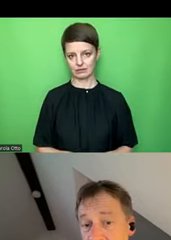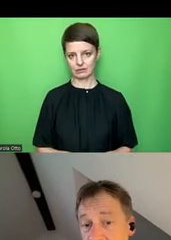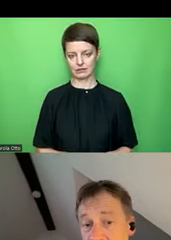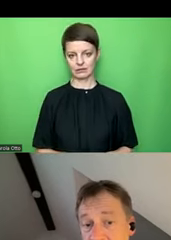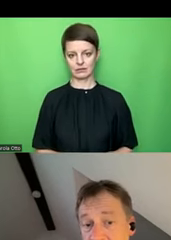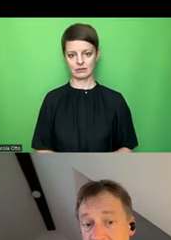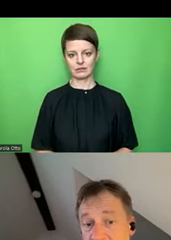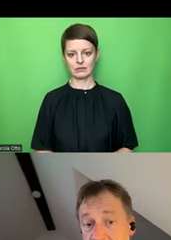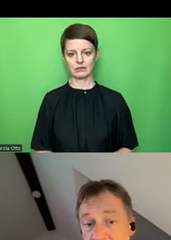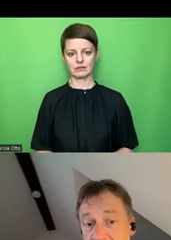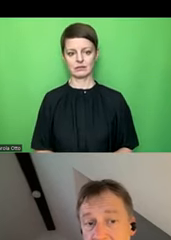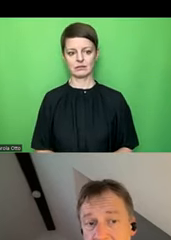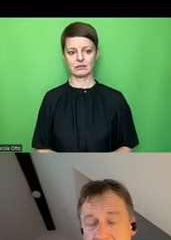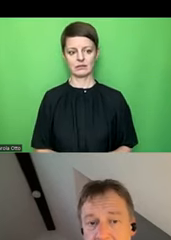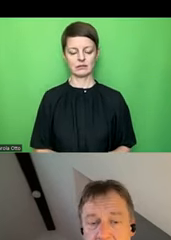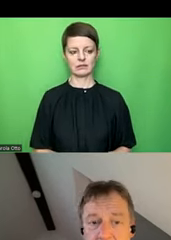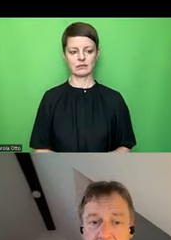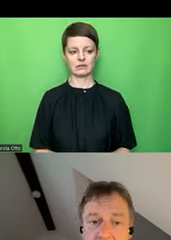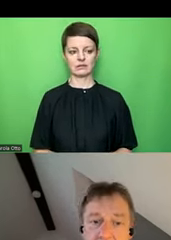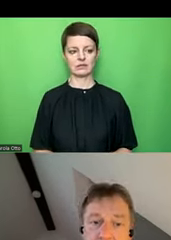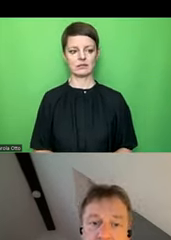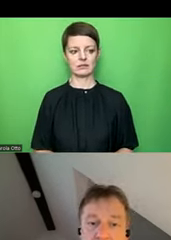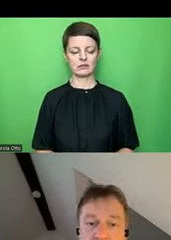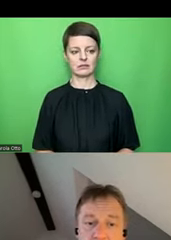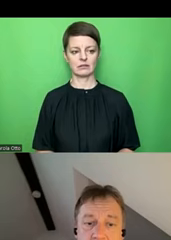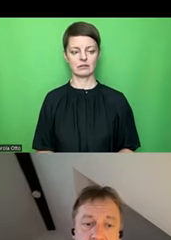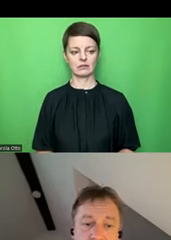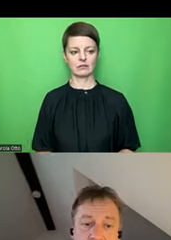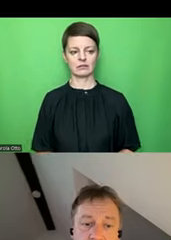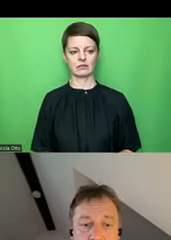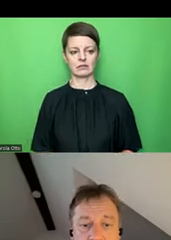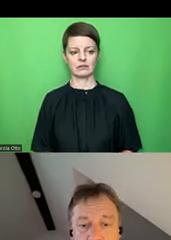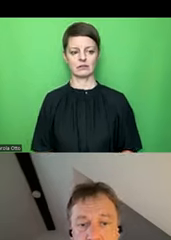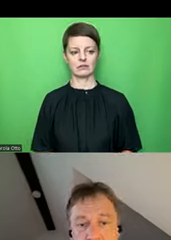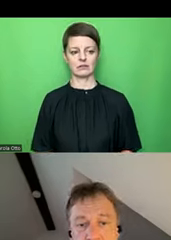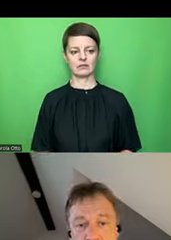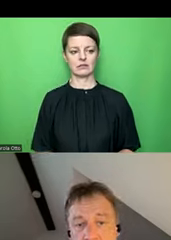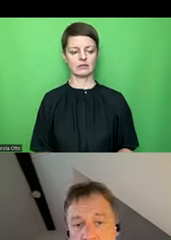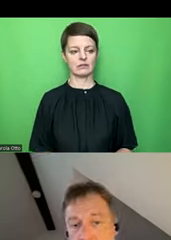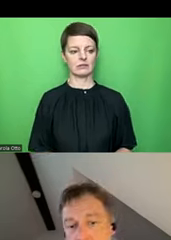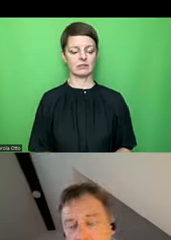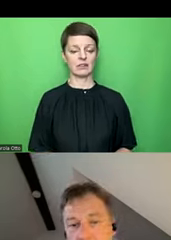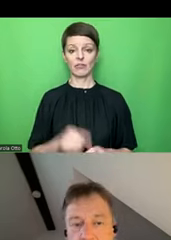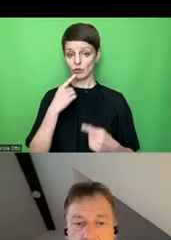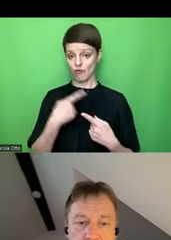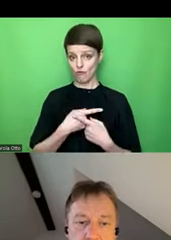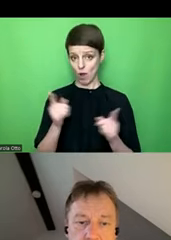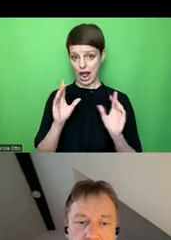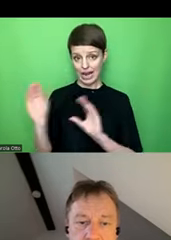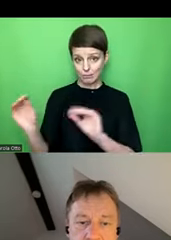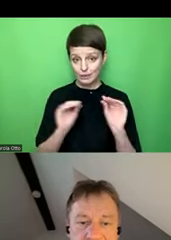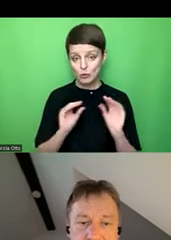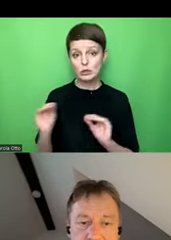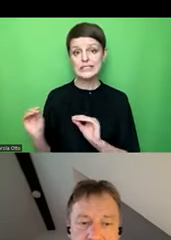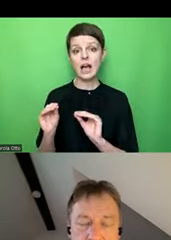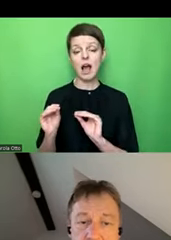Frage, weshalb mache ich das? Also wenn ich es praktisch für alle verbergen möchte, für alle benutze, dann braucht es auch einen Screenreader